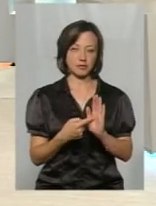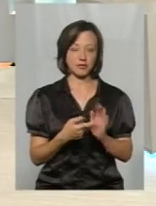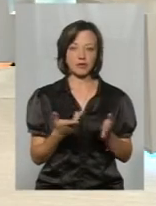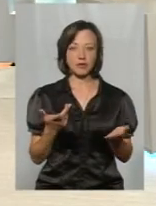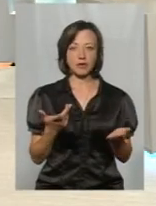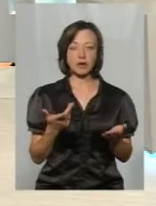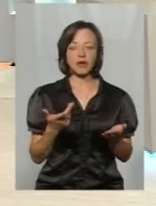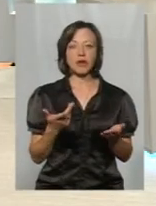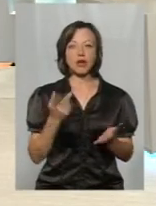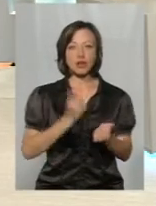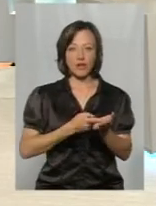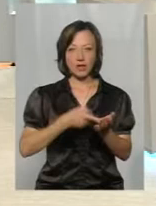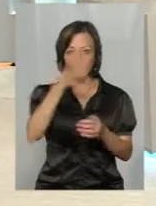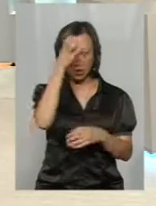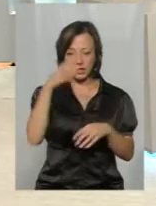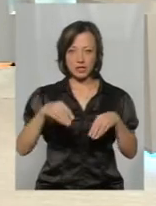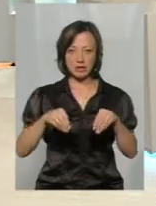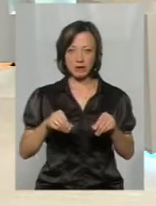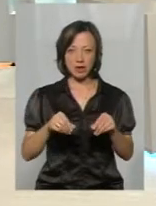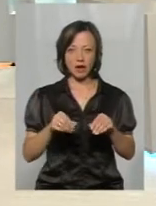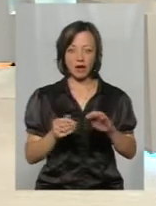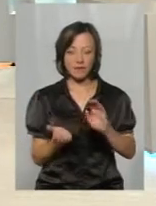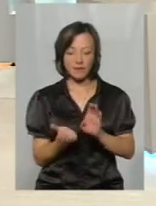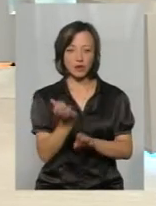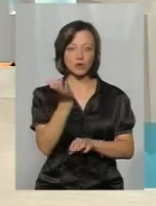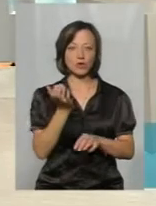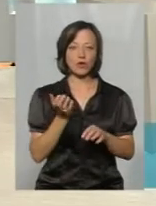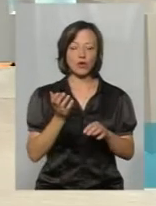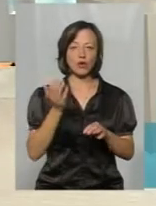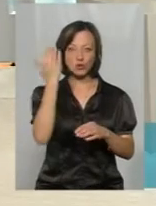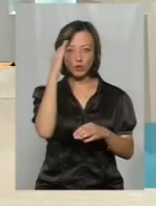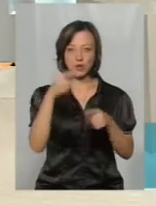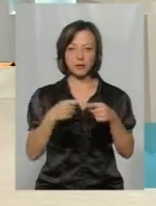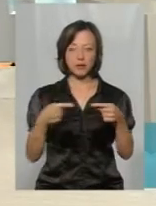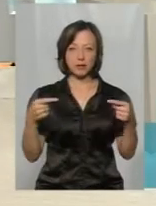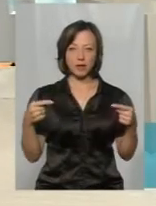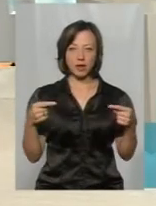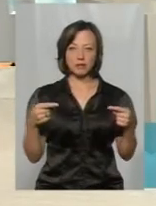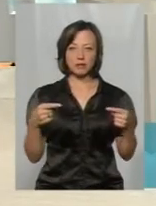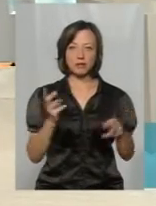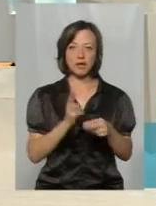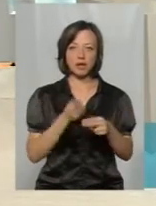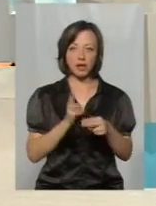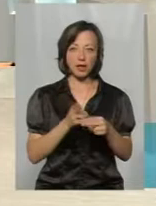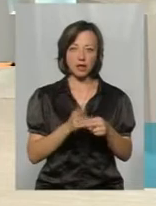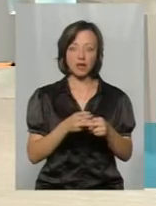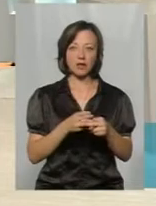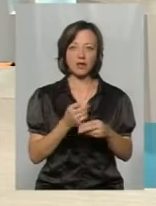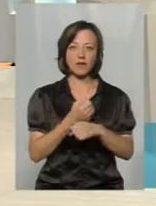як доведено вченими, земля витолкує себе і народні предмети, такі як металеві предмети,